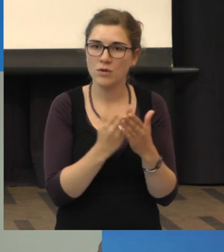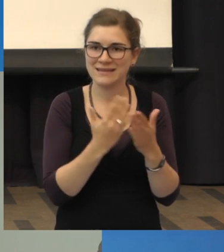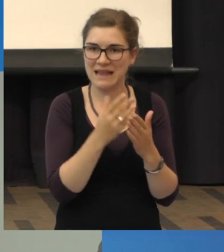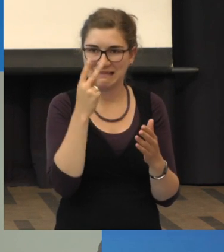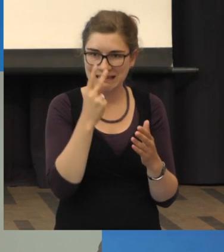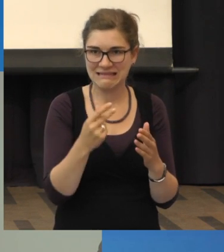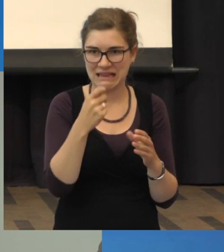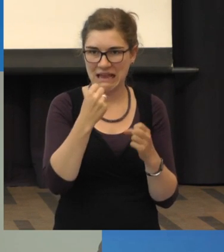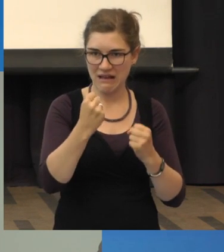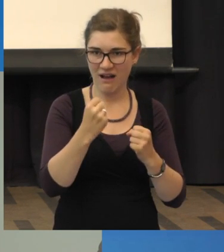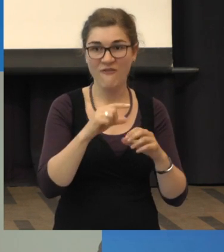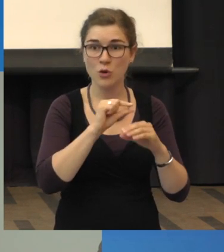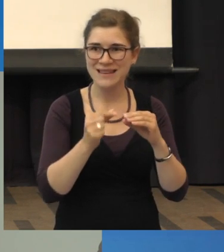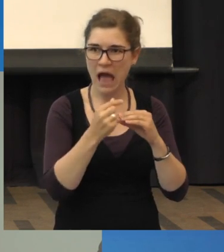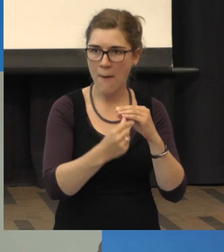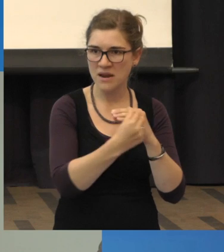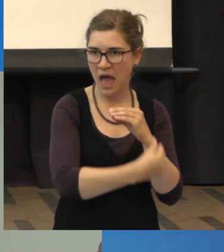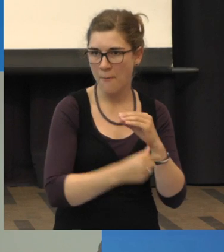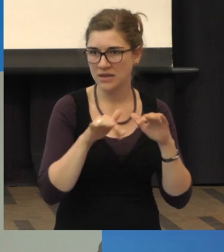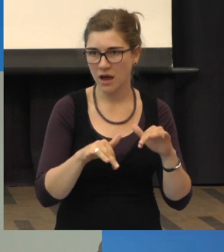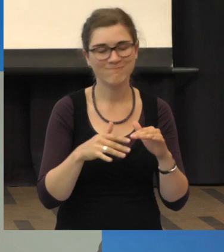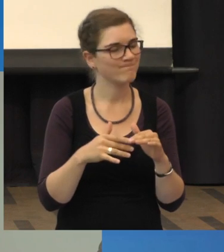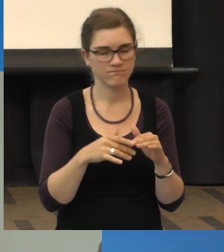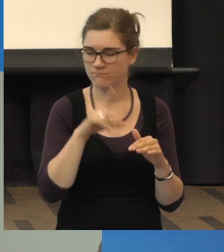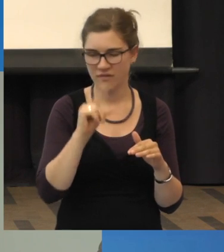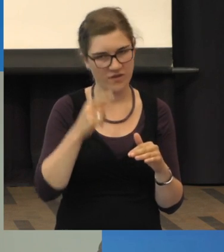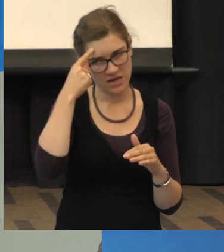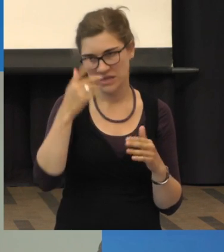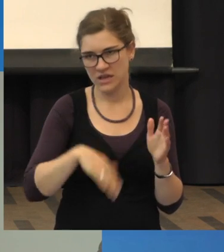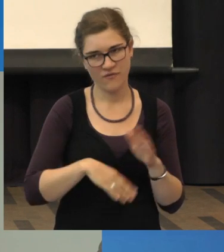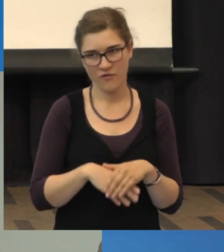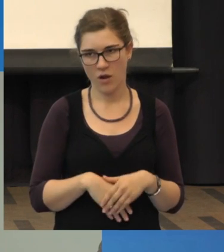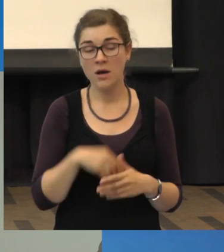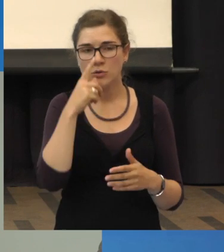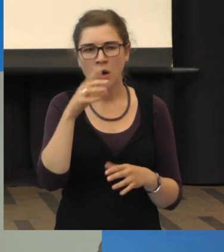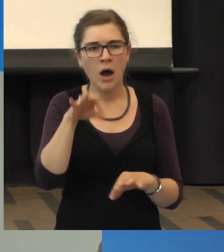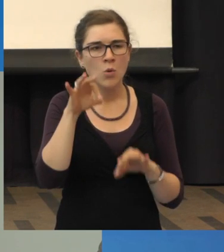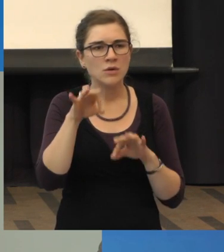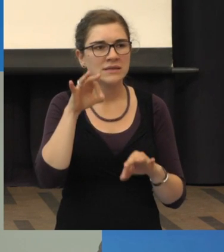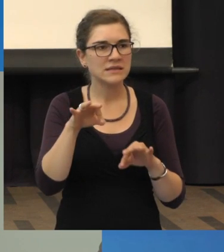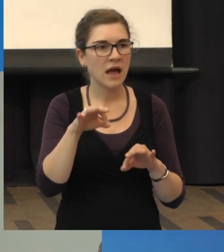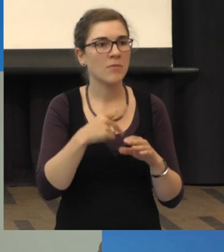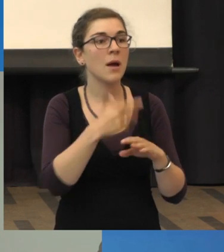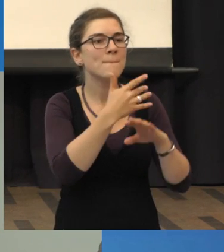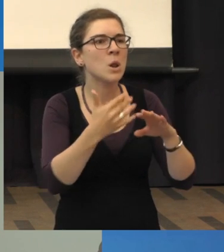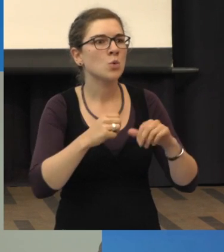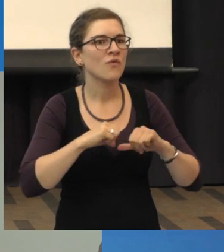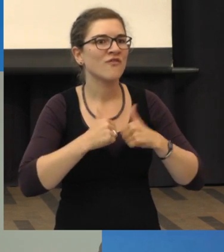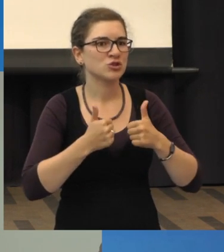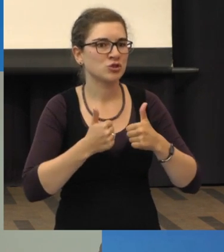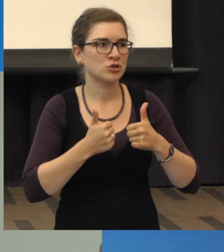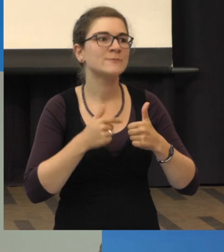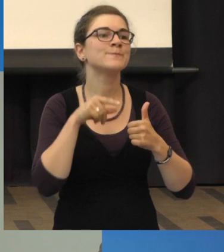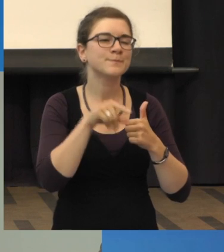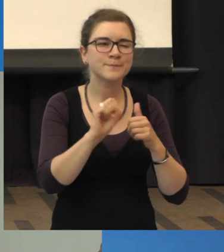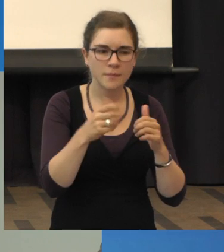ist das dann nicht mehr sinnvoll. Ausnahmen, wenn eine frische Blutung eingetreten ist, wo wir sagen,